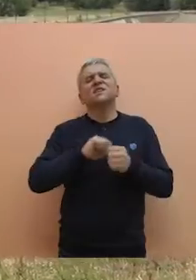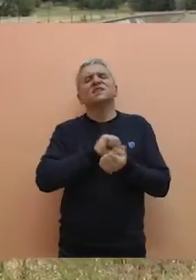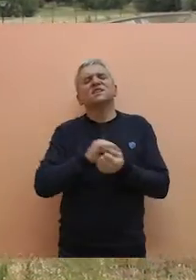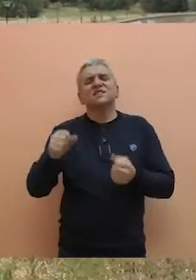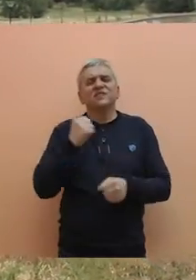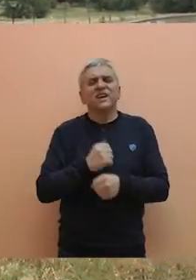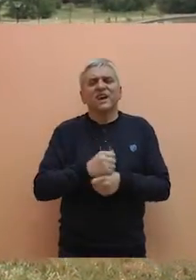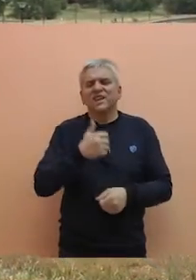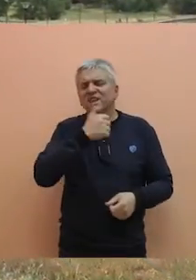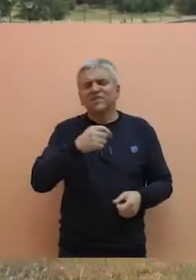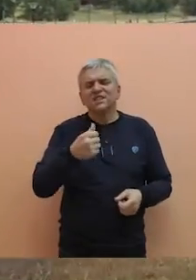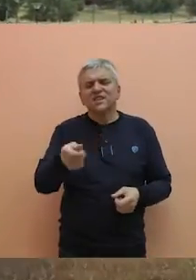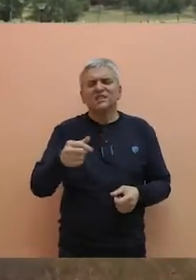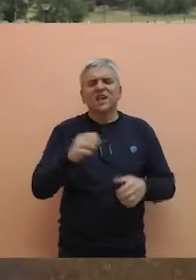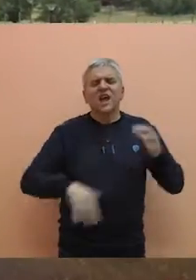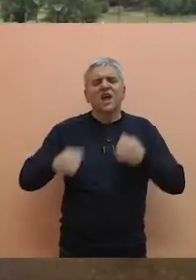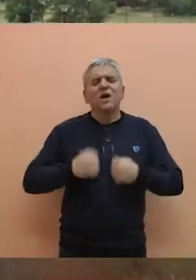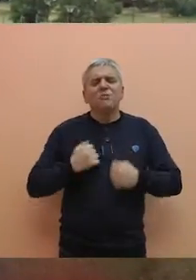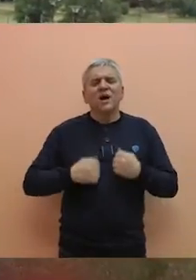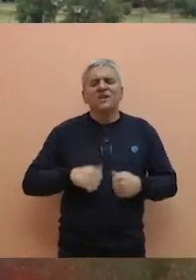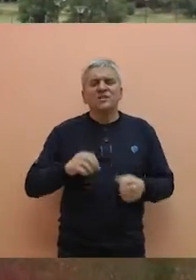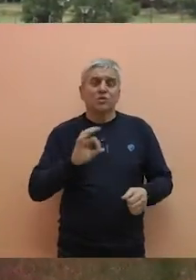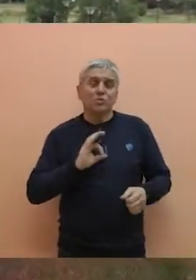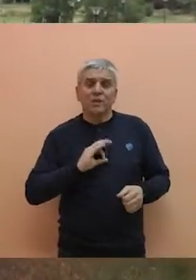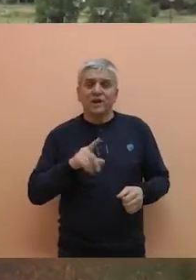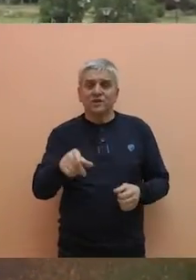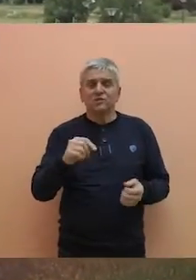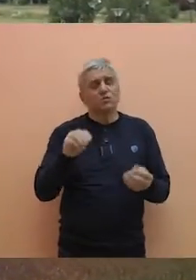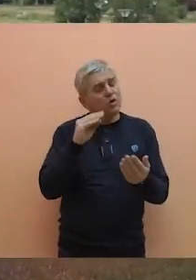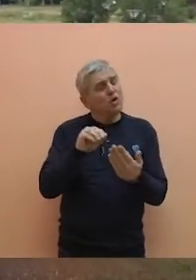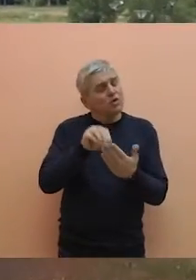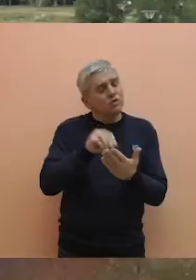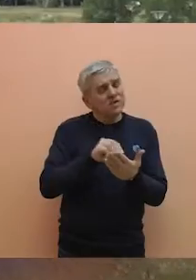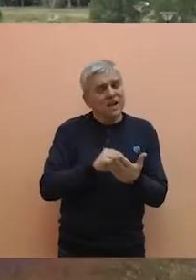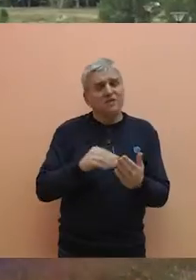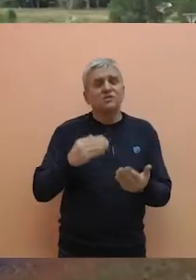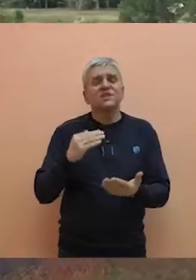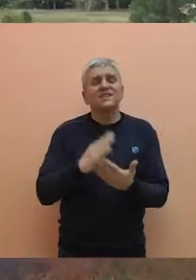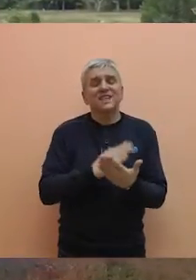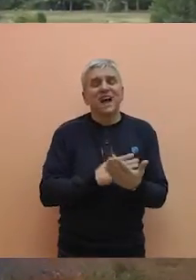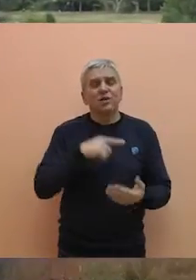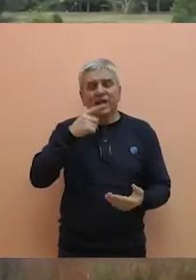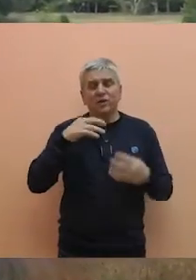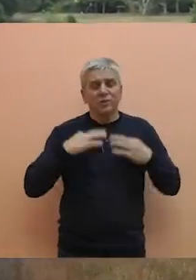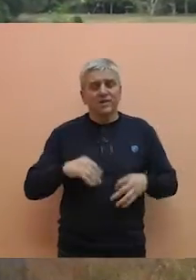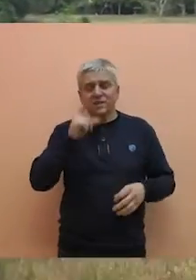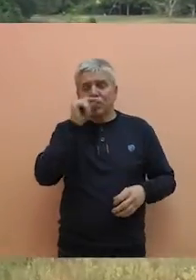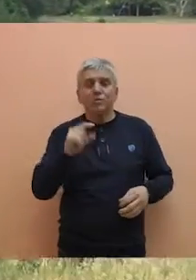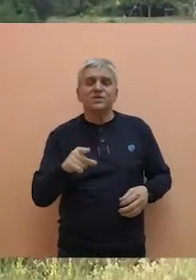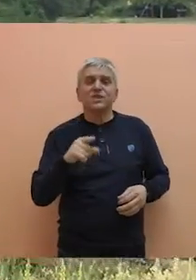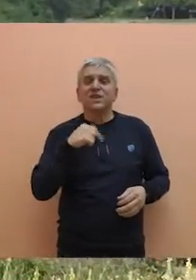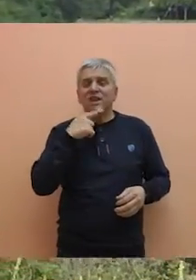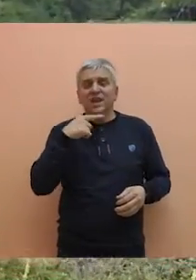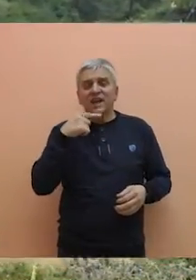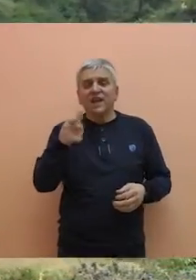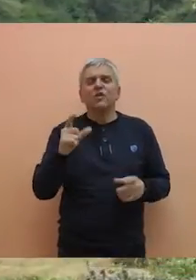Sve radnje u vezi sa investicijom banjskog kompleksa u Večaju su u skladu sa zakonom, rekao je predsjednik opštine Večaj Vuk Radojević,